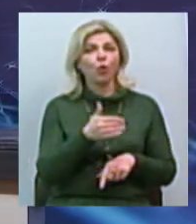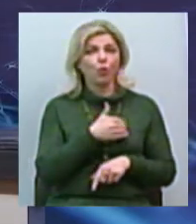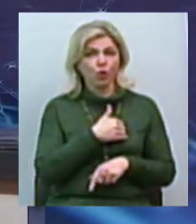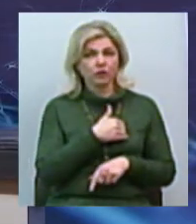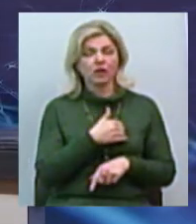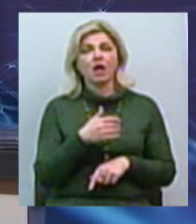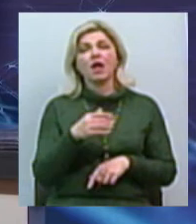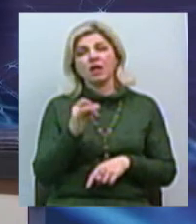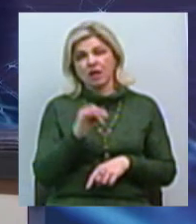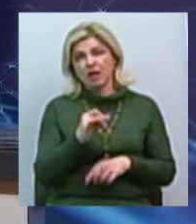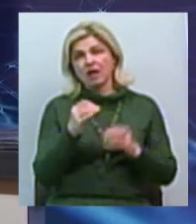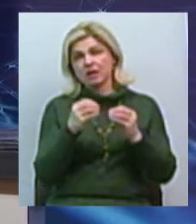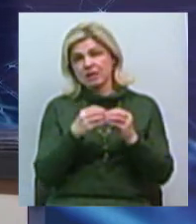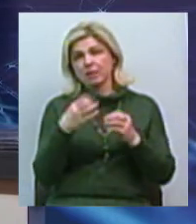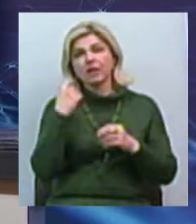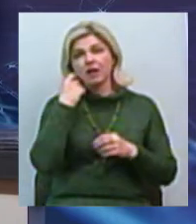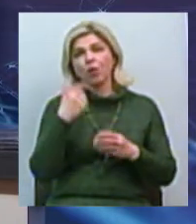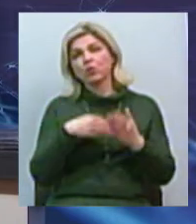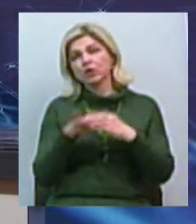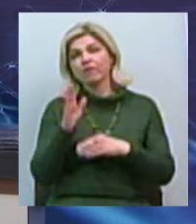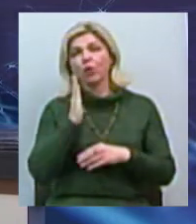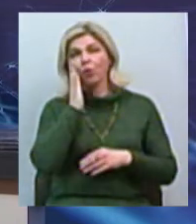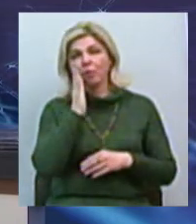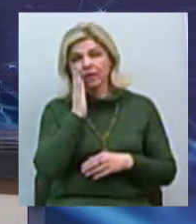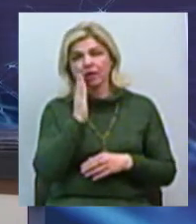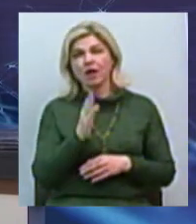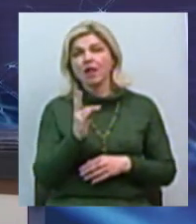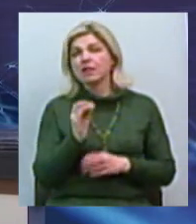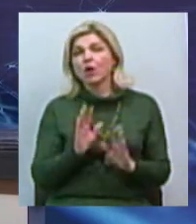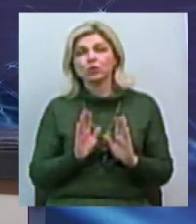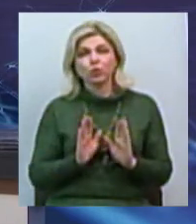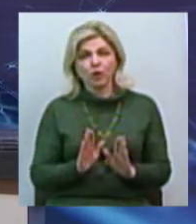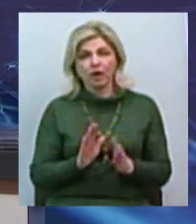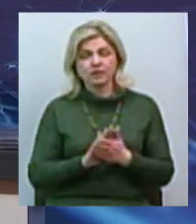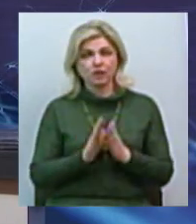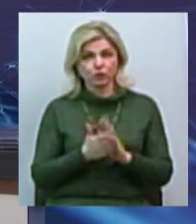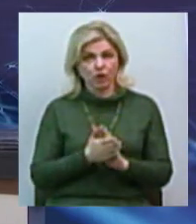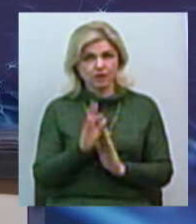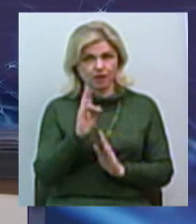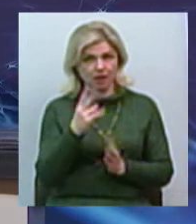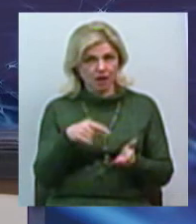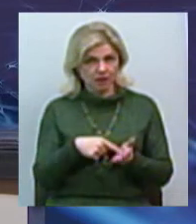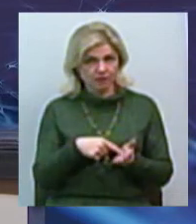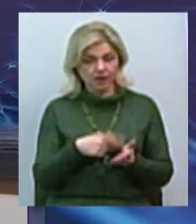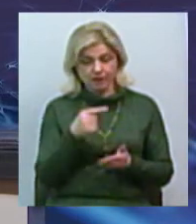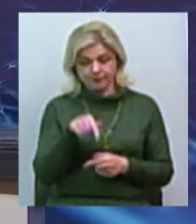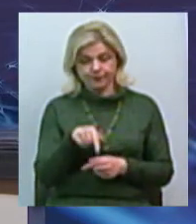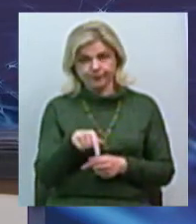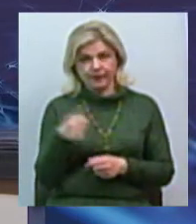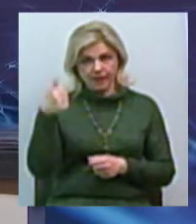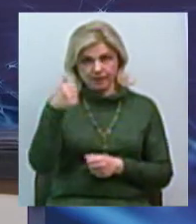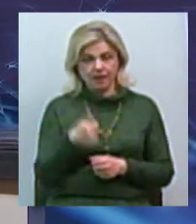пішли в Румунію. Совершенно верно, да. Це не тільки ситуація в Николаїві. Буквально на цей неділе